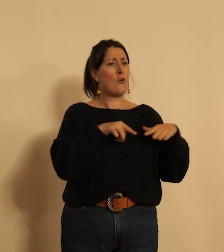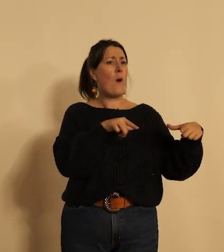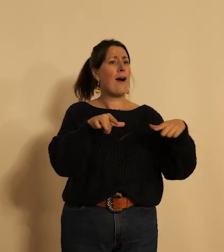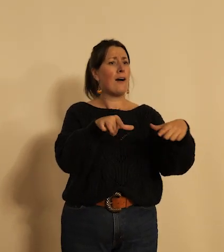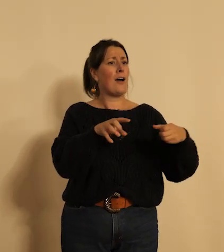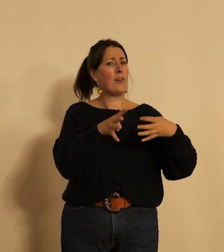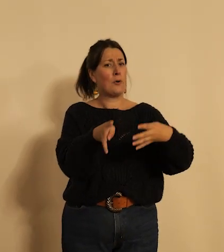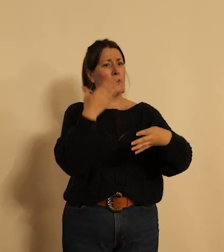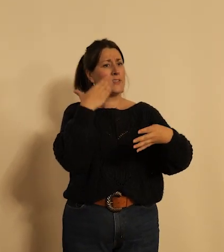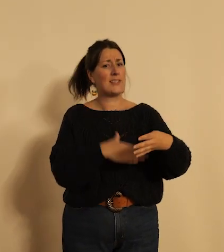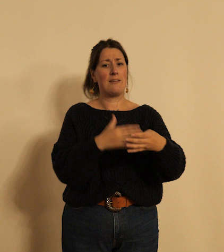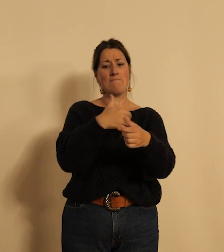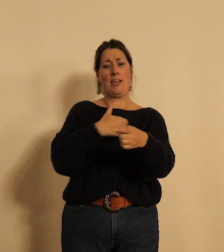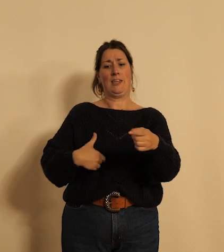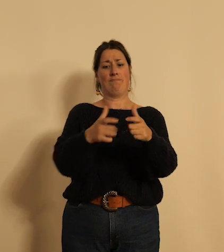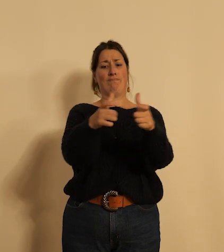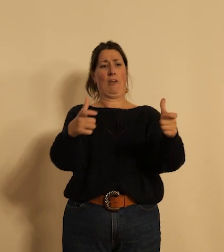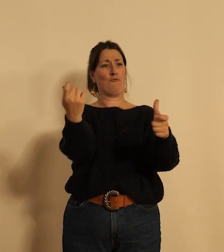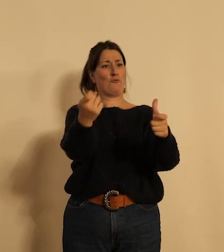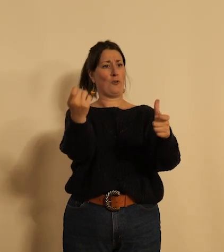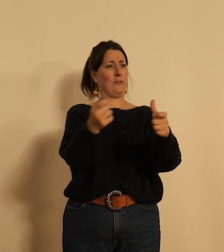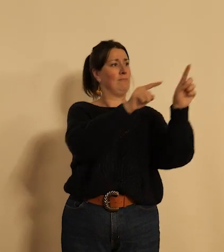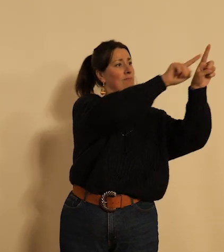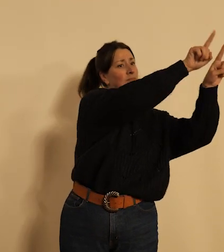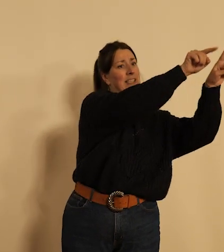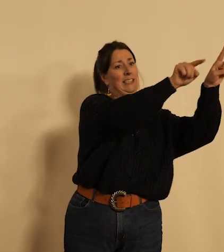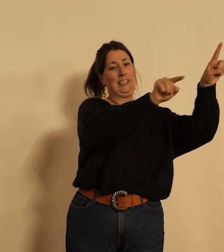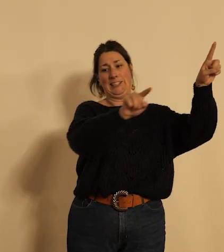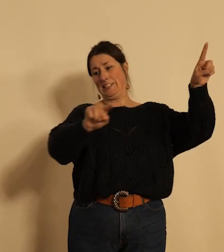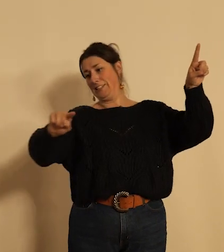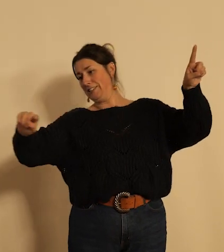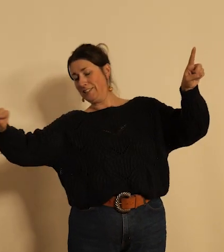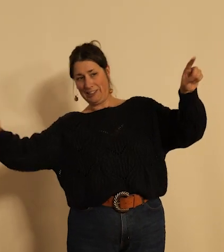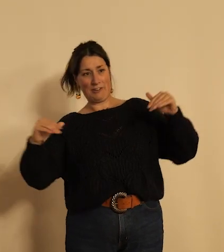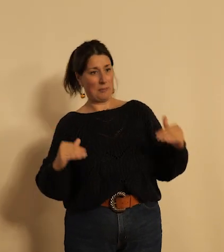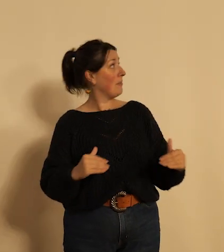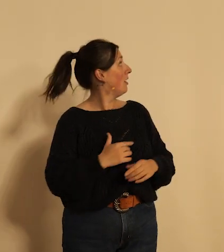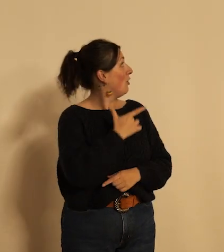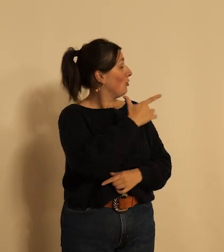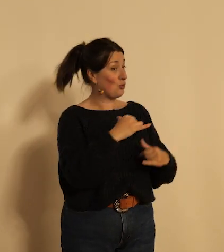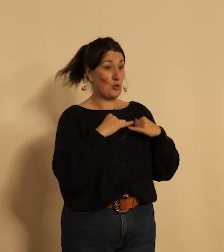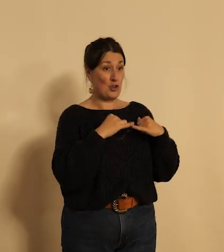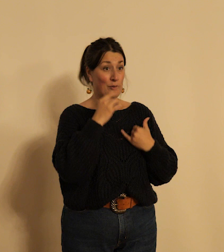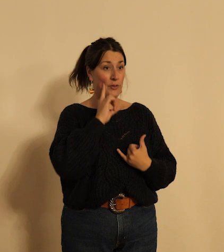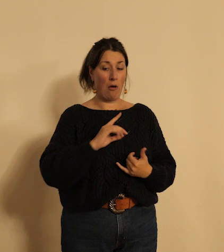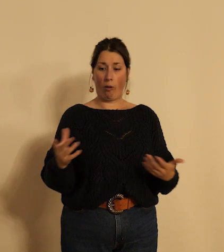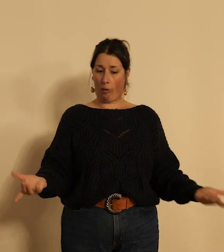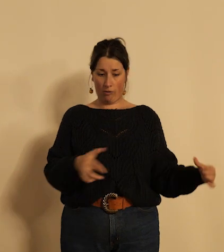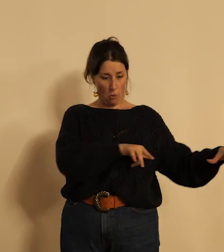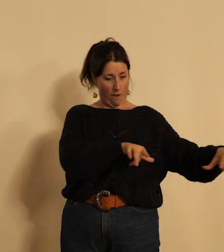vélo qui passe devant l'hôtel de ville deux jeunes filles qui viennent apprécier la qualité